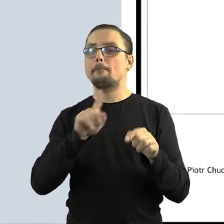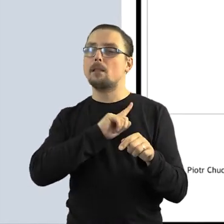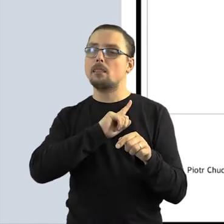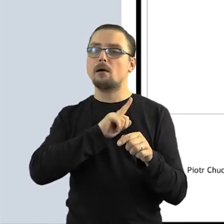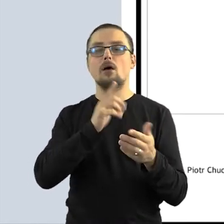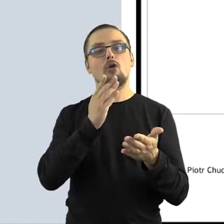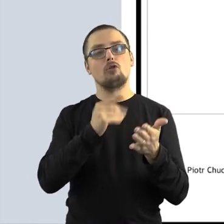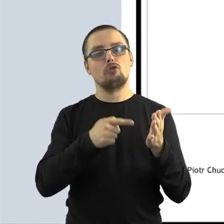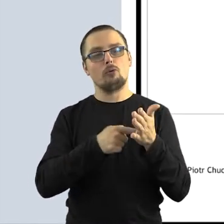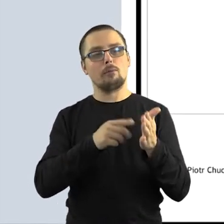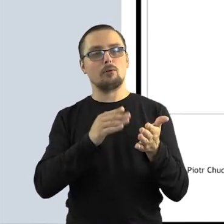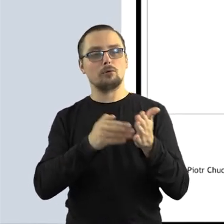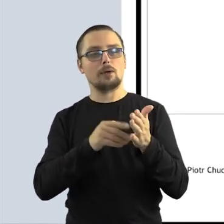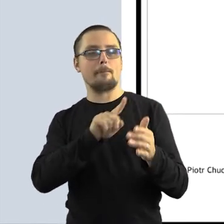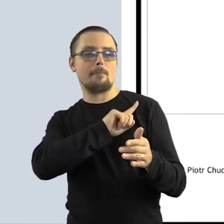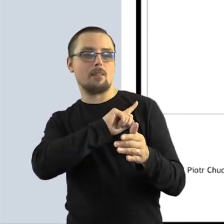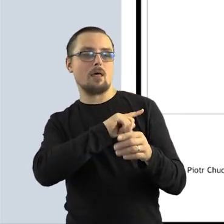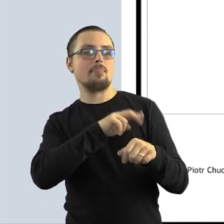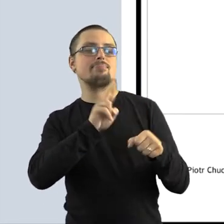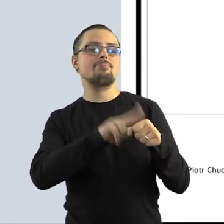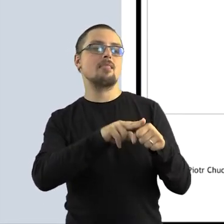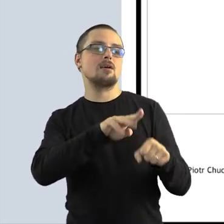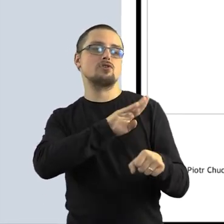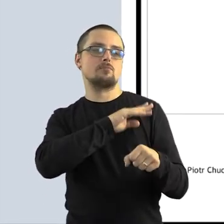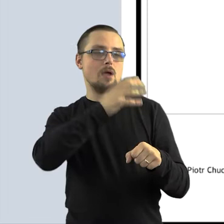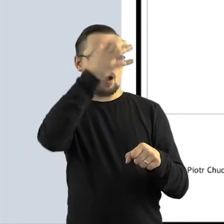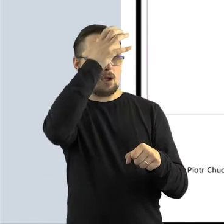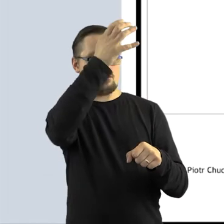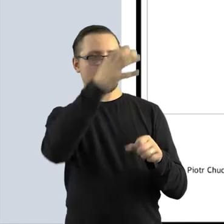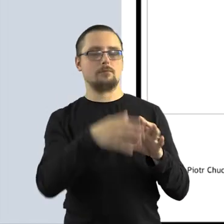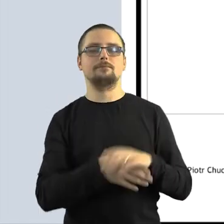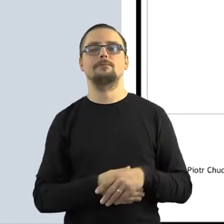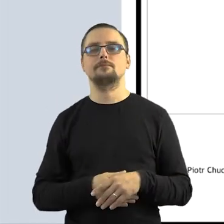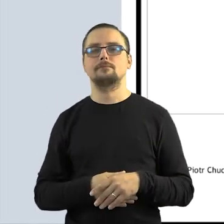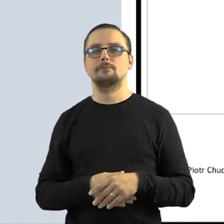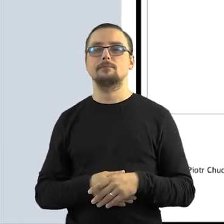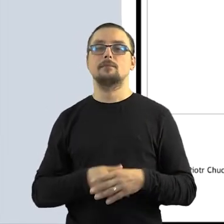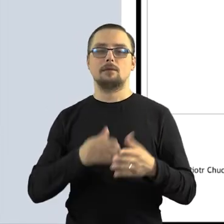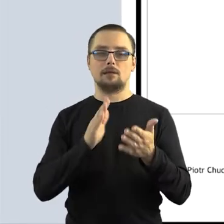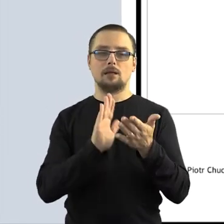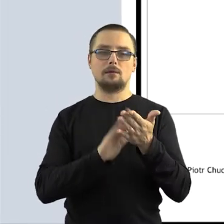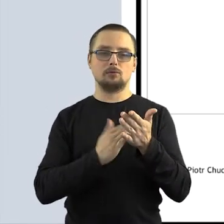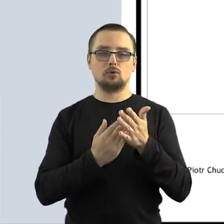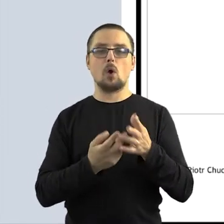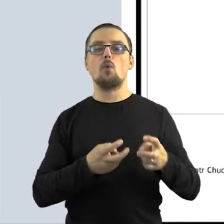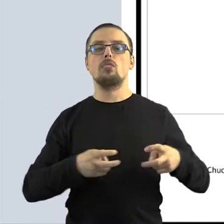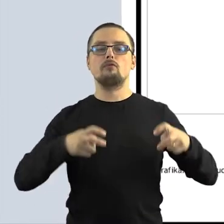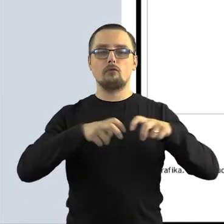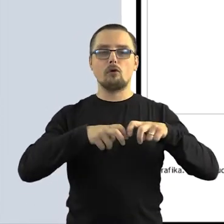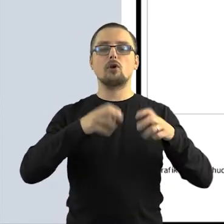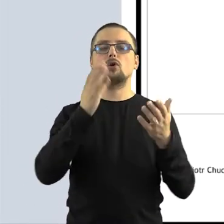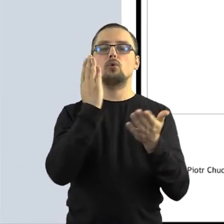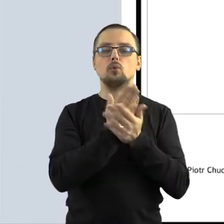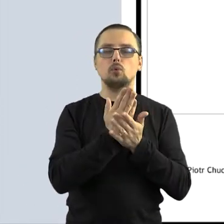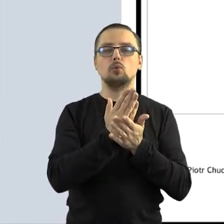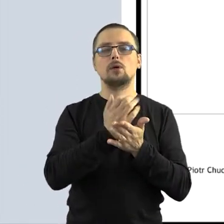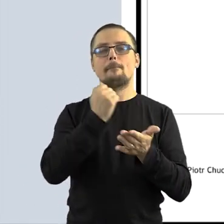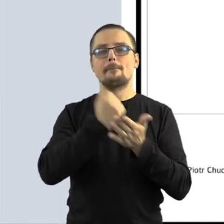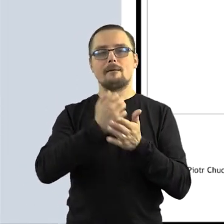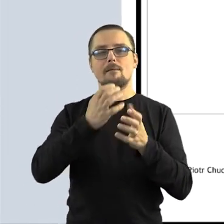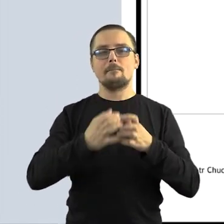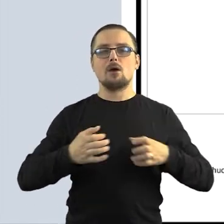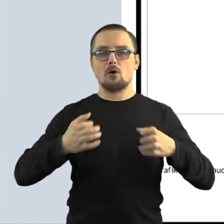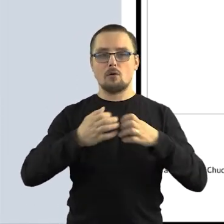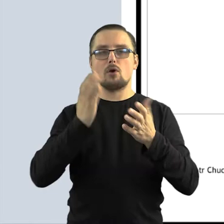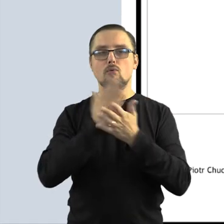wyłącznie od daty śmierci twórcy. I te utwory, co do których już prawa majątkowe wygasły, o tym też za chwilę będzie